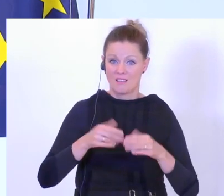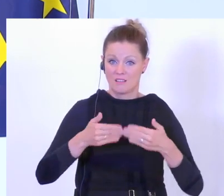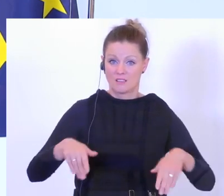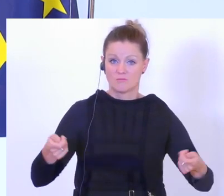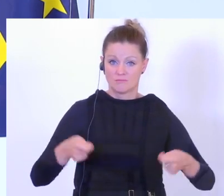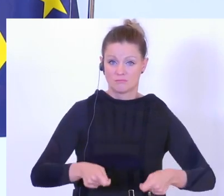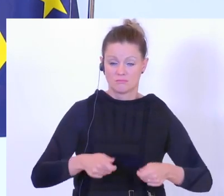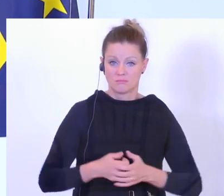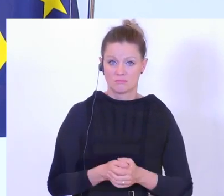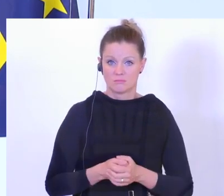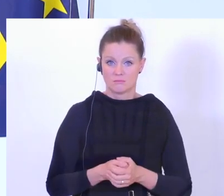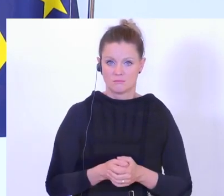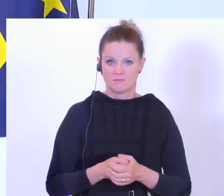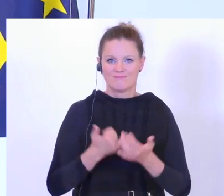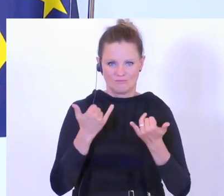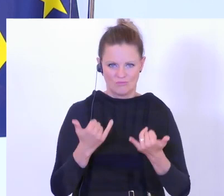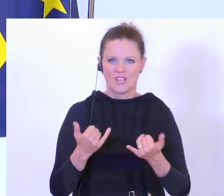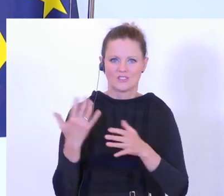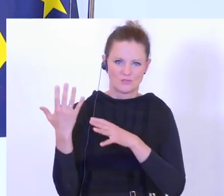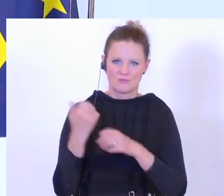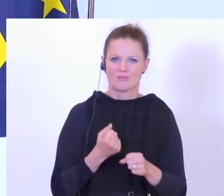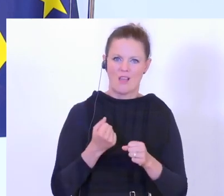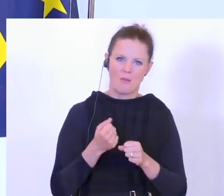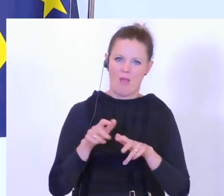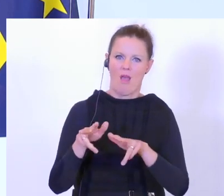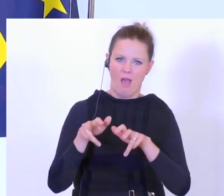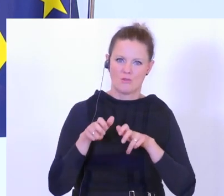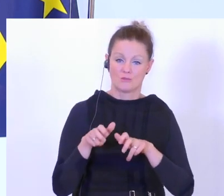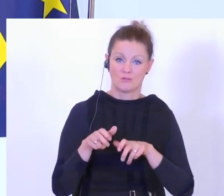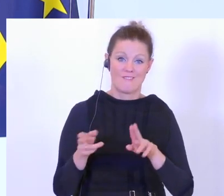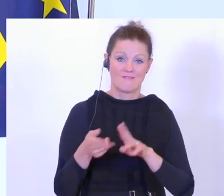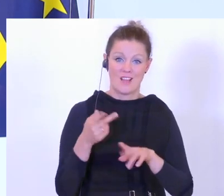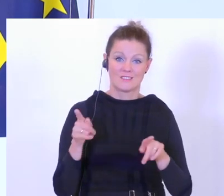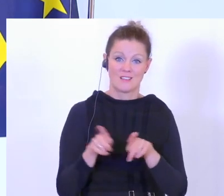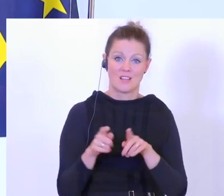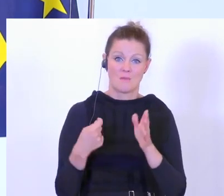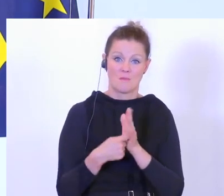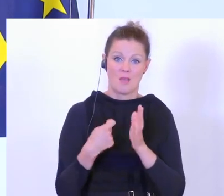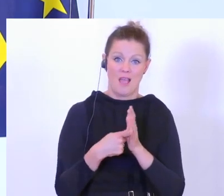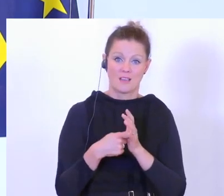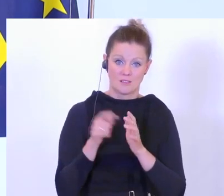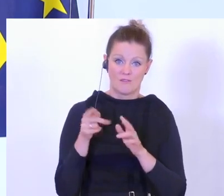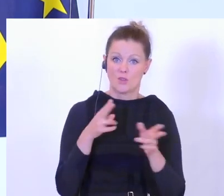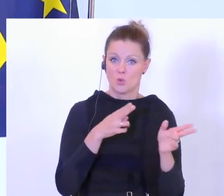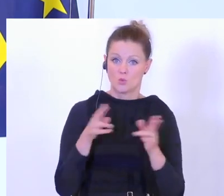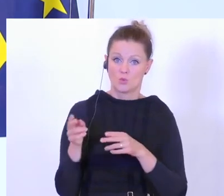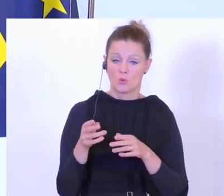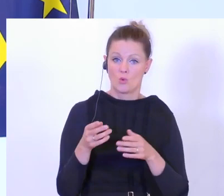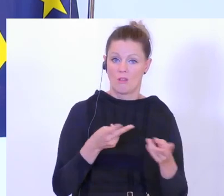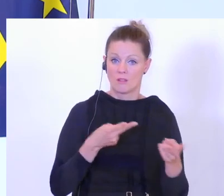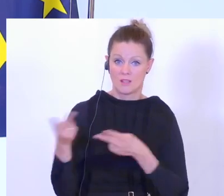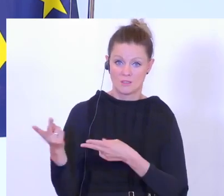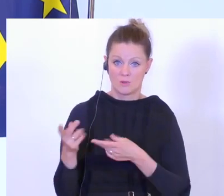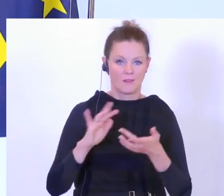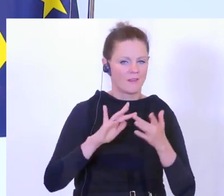Grenzen geschlossen und das nutzen die Schleppe jetzt wieder, um fast zum gleichen Preis wie die Zurückschleppung anzubieten. Und Sie